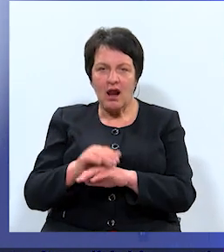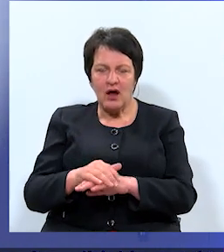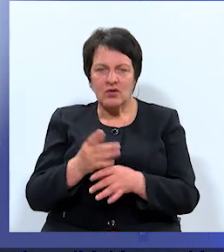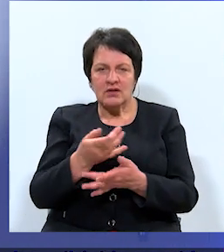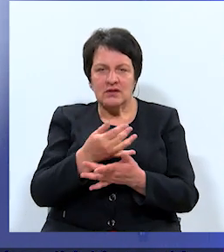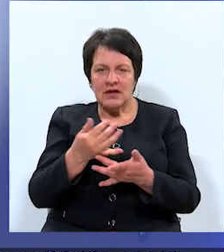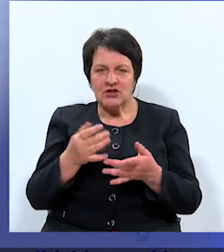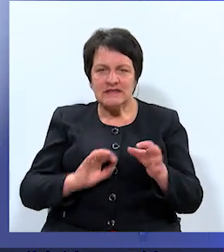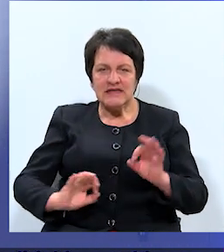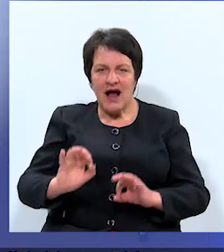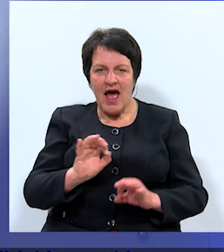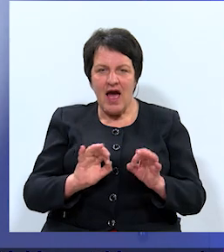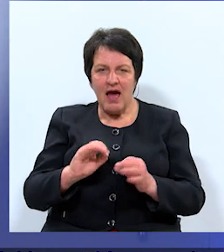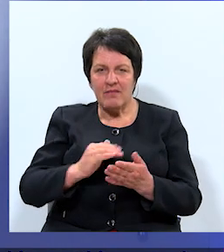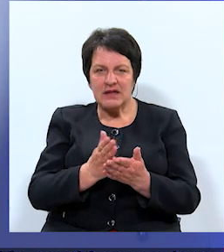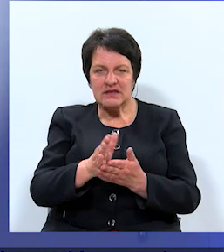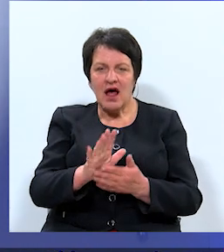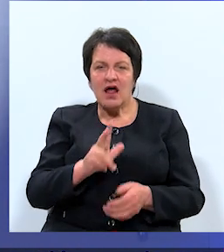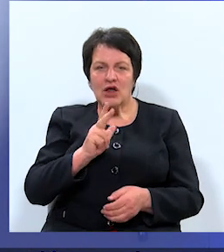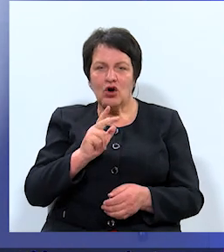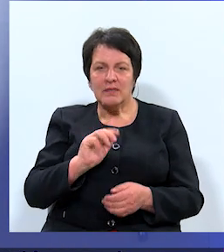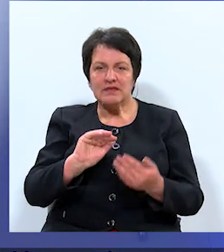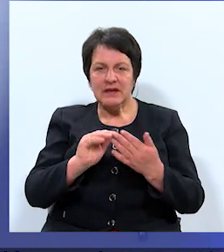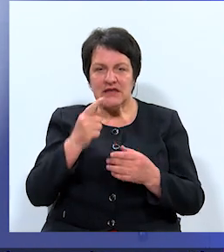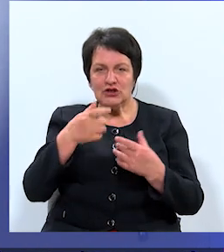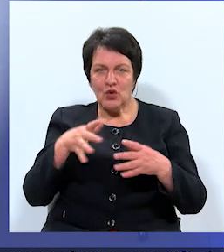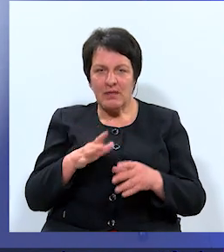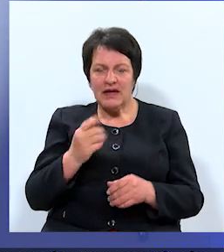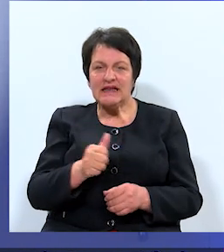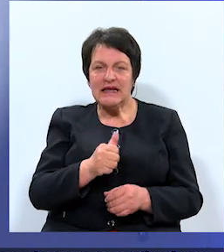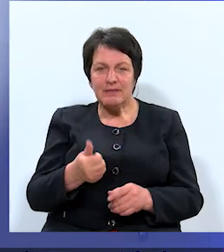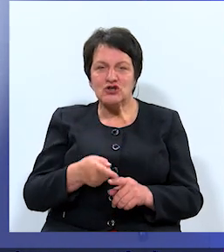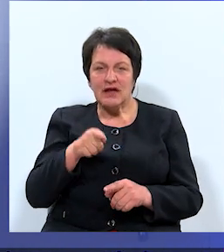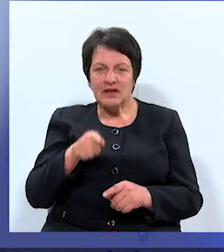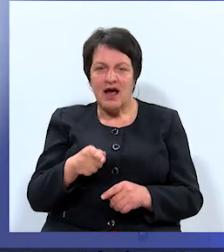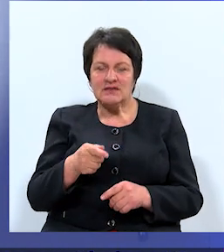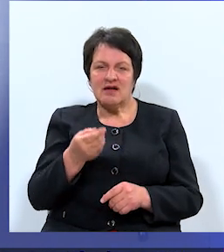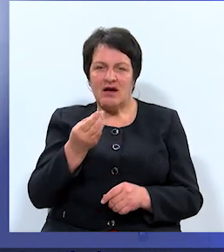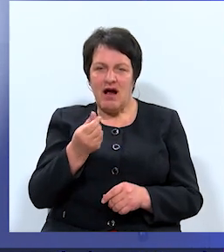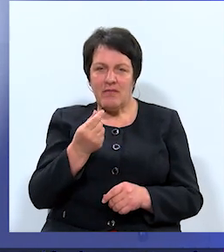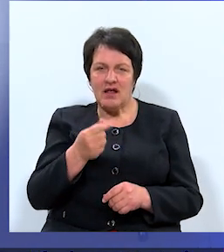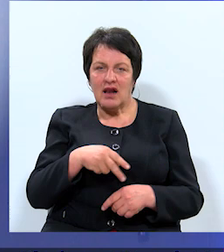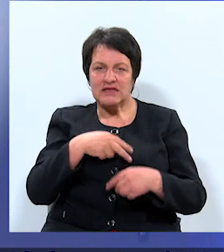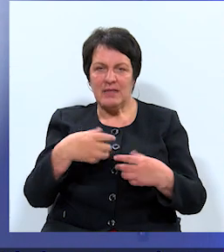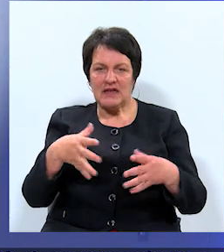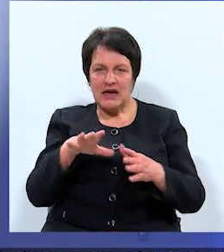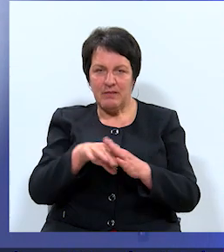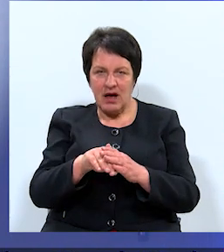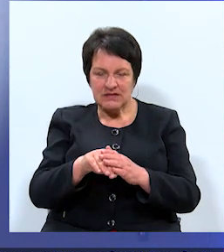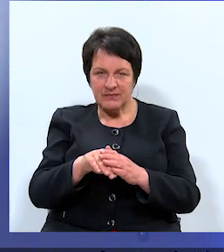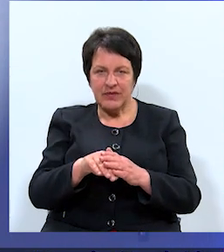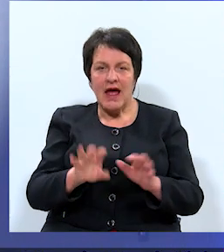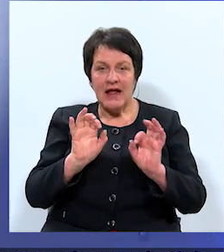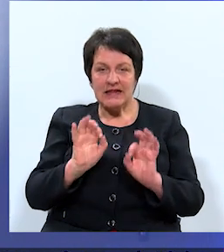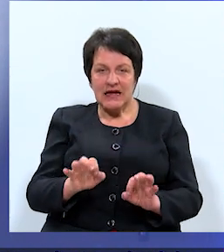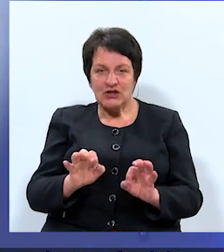dažādas schēmas Daugavpils pilsētas doma un netīpuši tās kapitāla sabiedrībās. Tieši